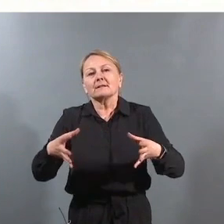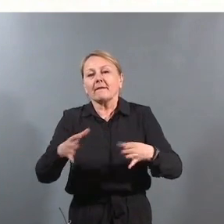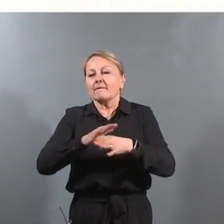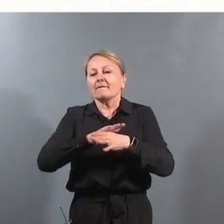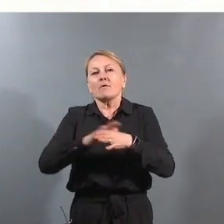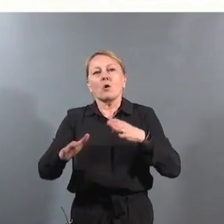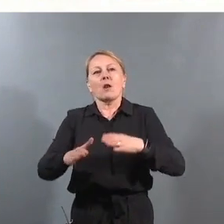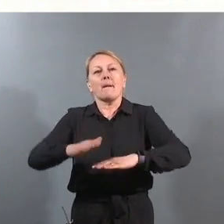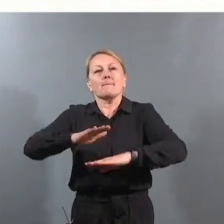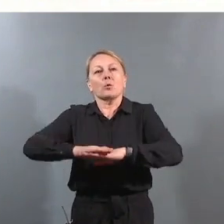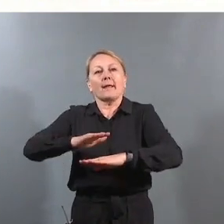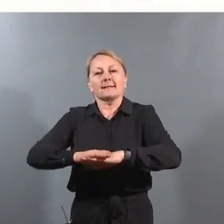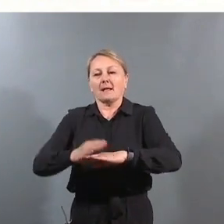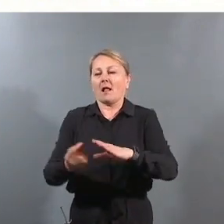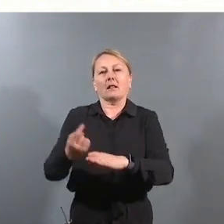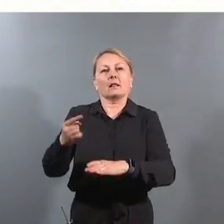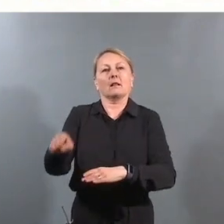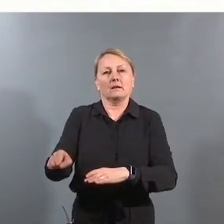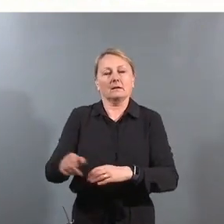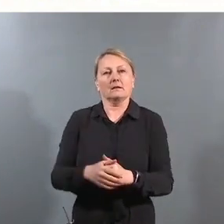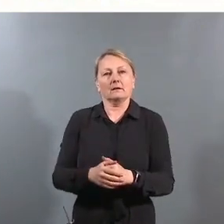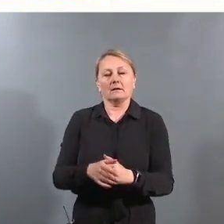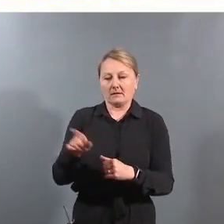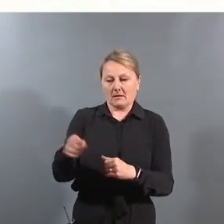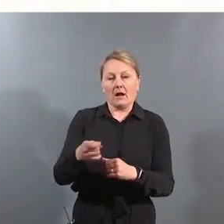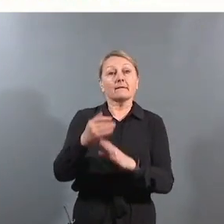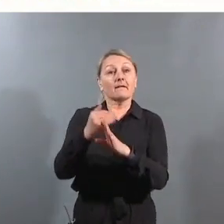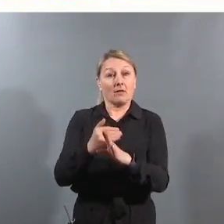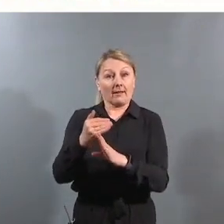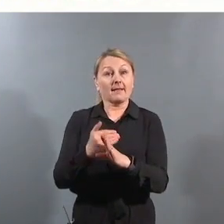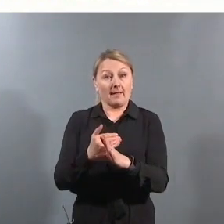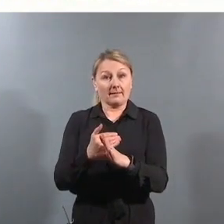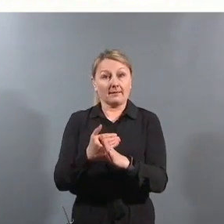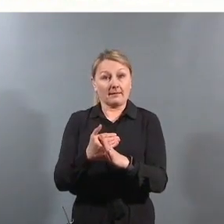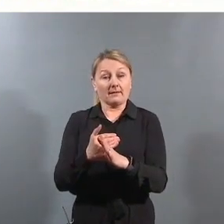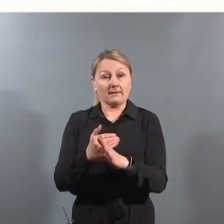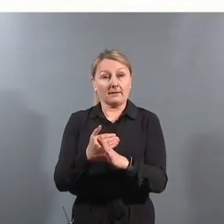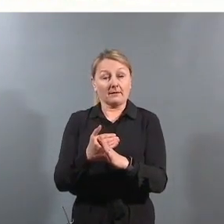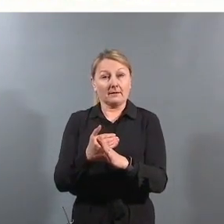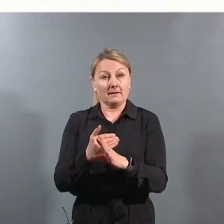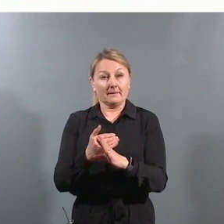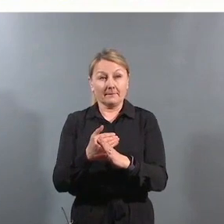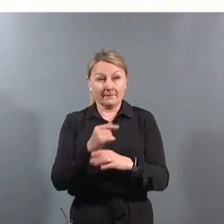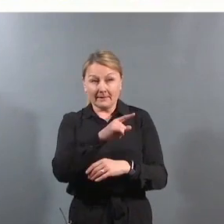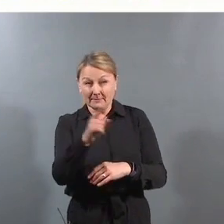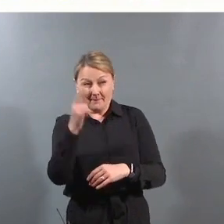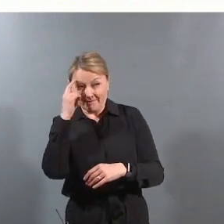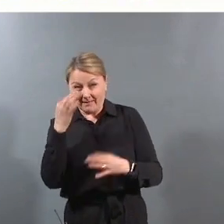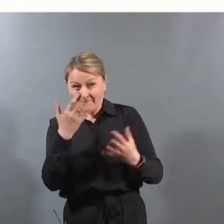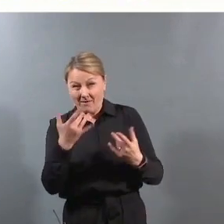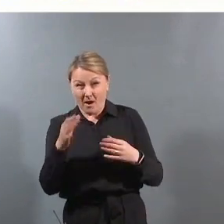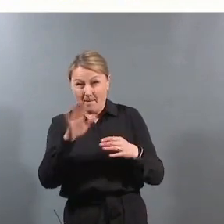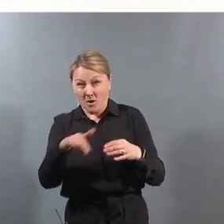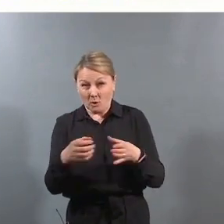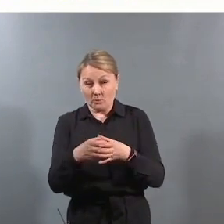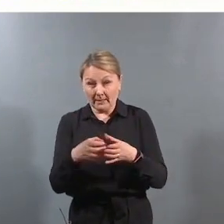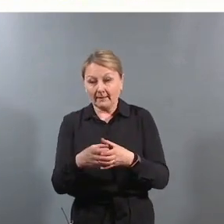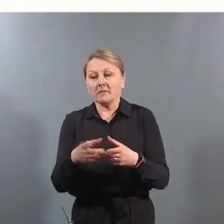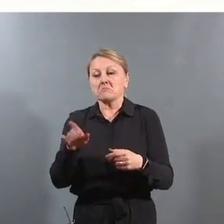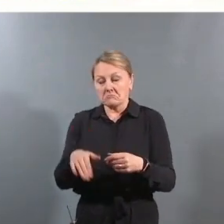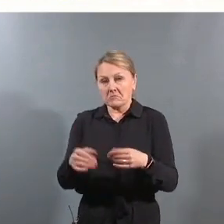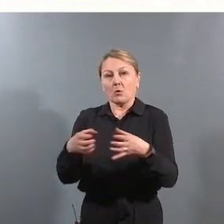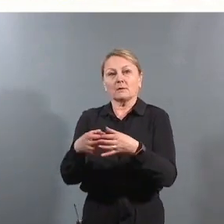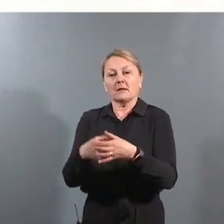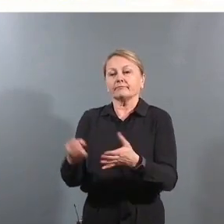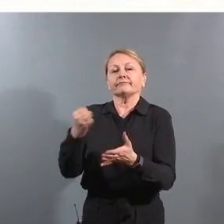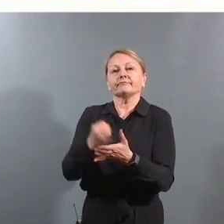potensial. Og det stiller jo også krav til kvaliteten. For de av dere som ikke vet hva barnekomiteen er, så er det da en komite